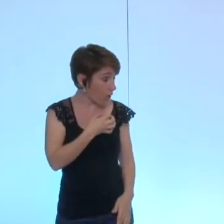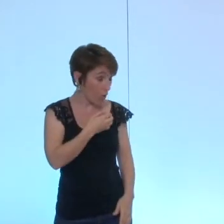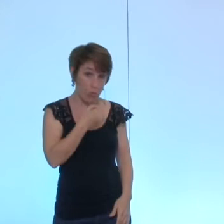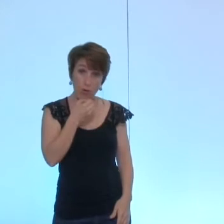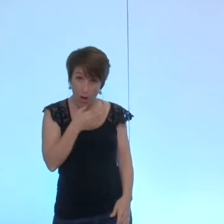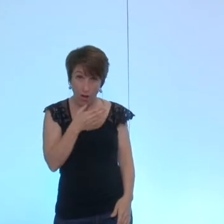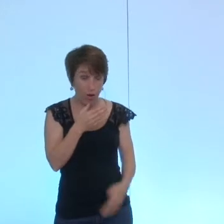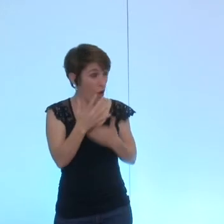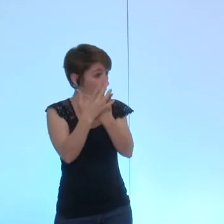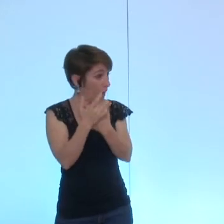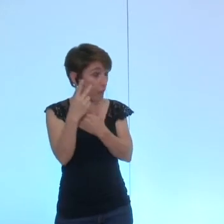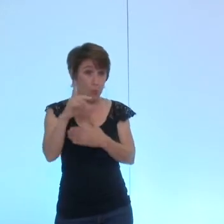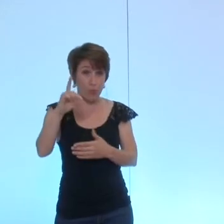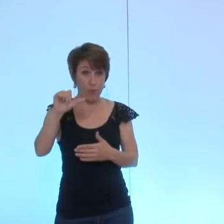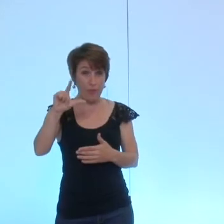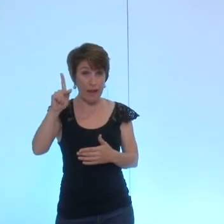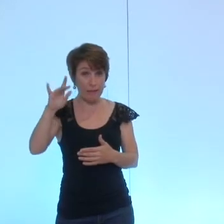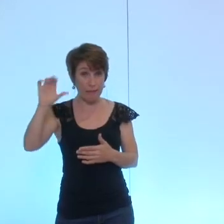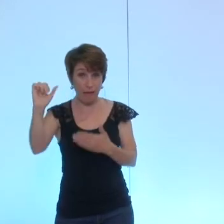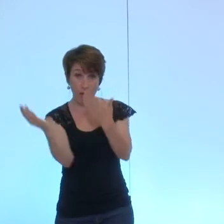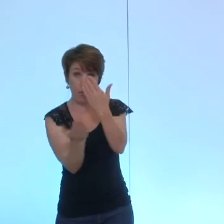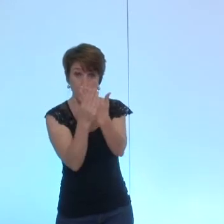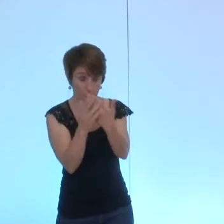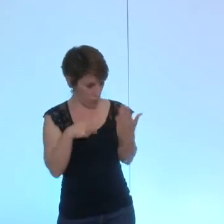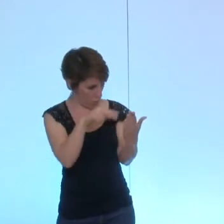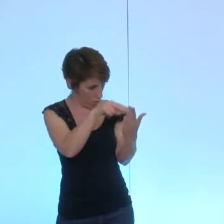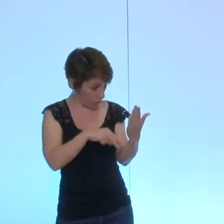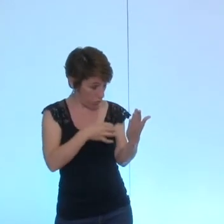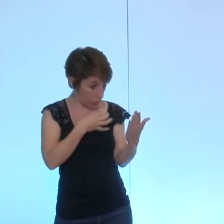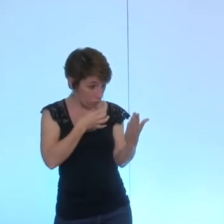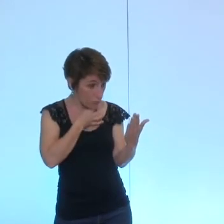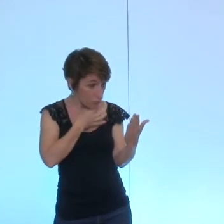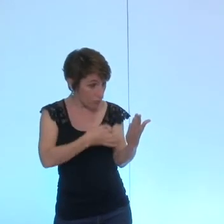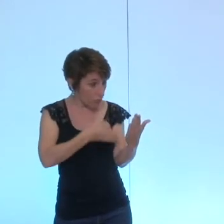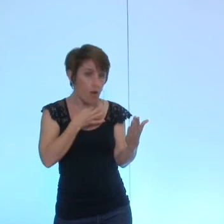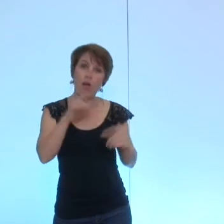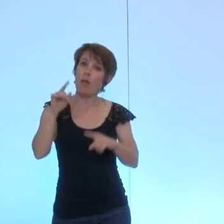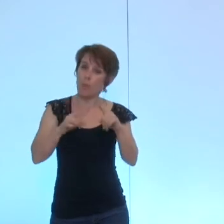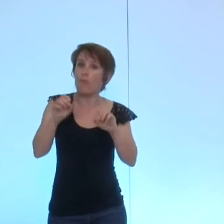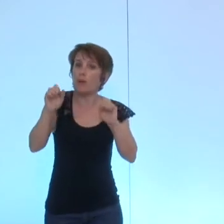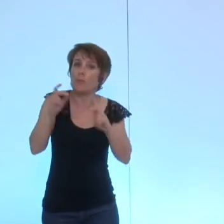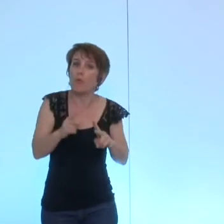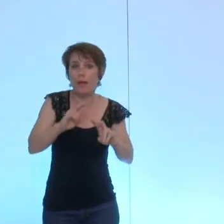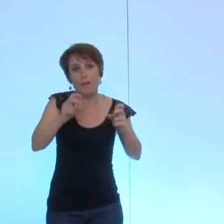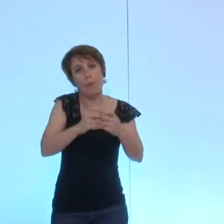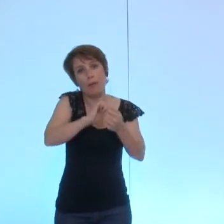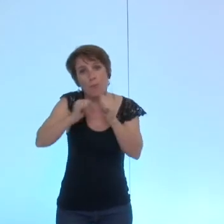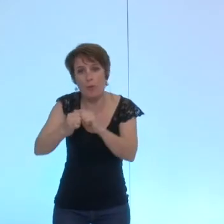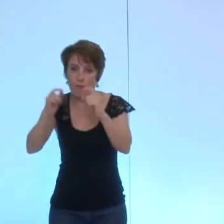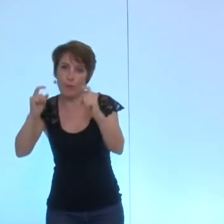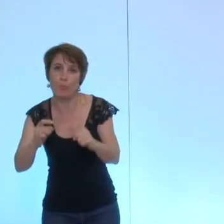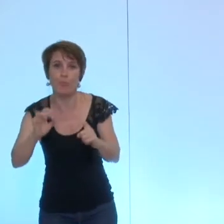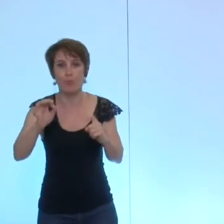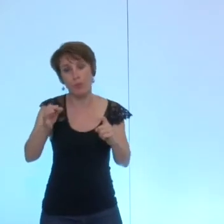bien voulu joindre d'ailleurs à la délibération dans ma carrière industrielle j'ai eu aussi à modifier des prix on peut se tromper j'ai toujours cherché les